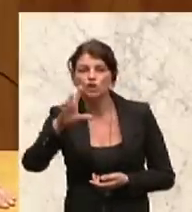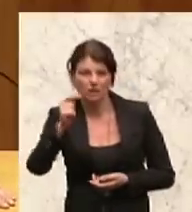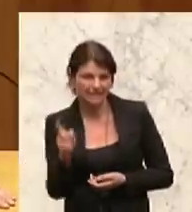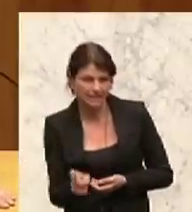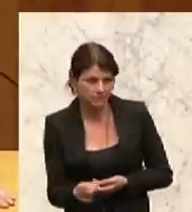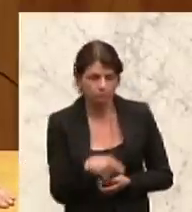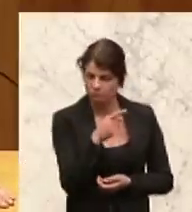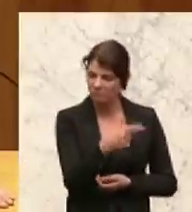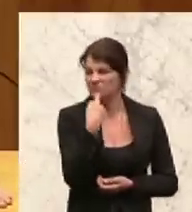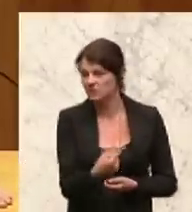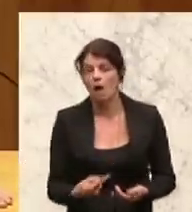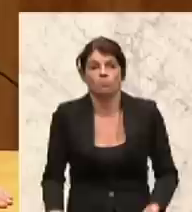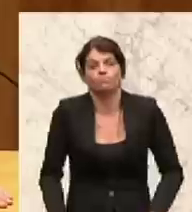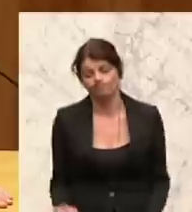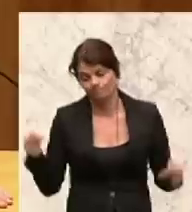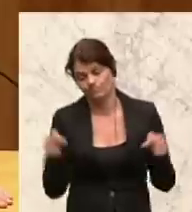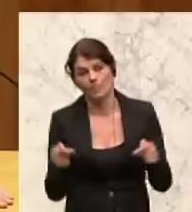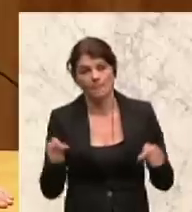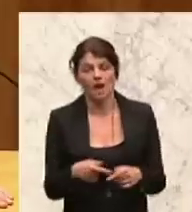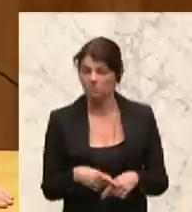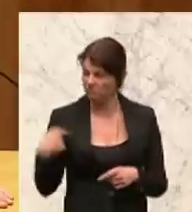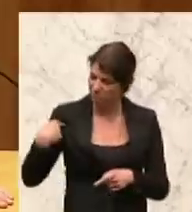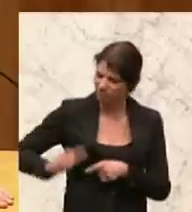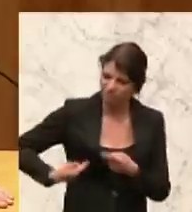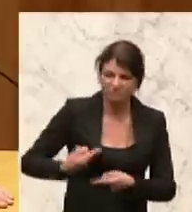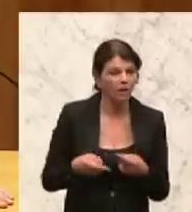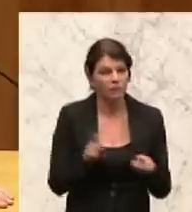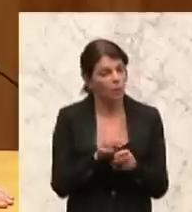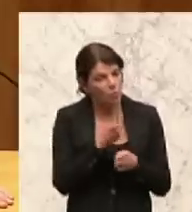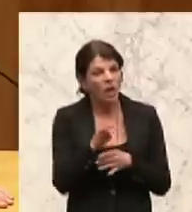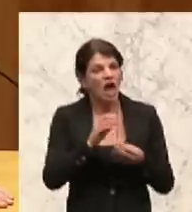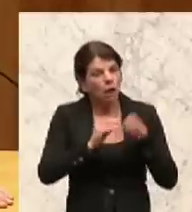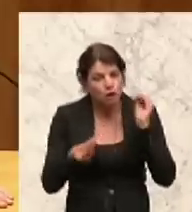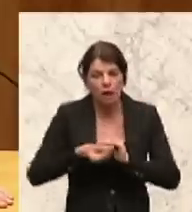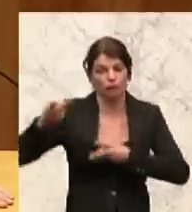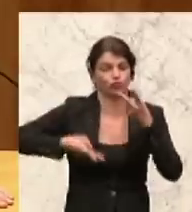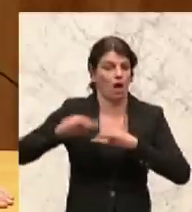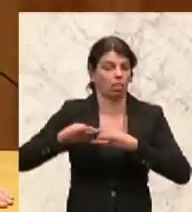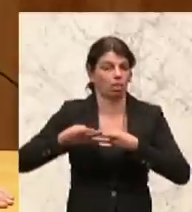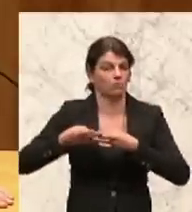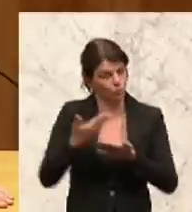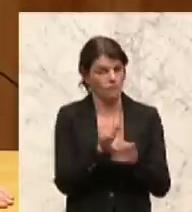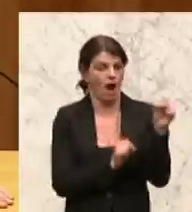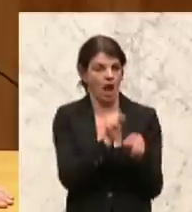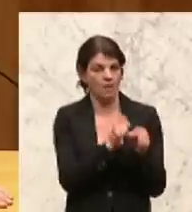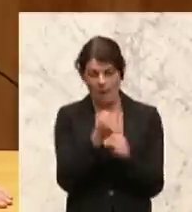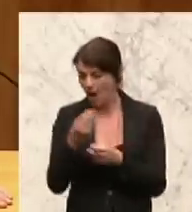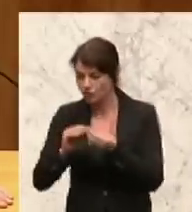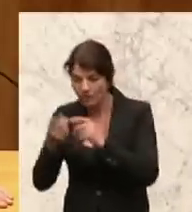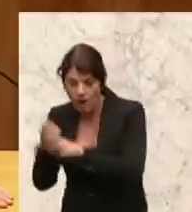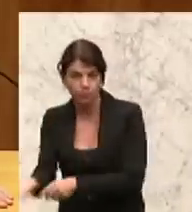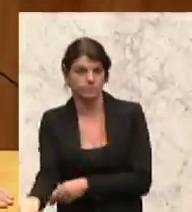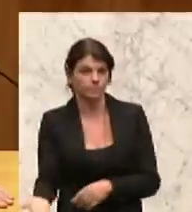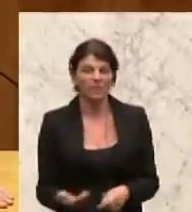Schluss kommt, dass hier durch und durch geschäftsschädigend gehandelt wurde. Nämlich, geschäftsschädigend